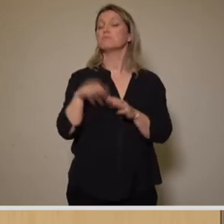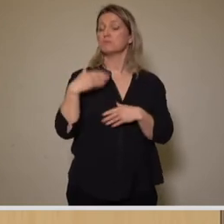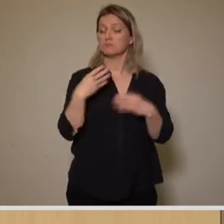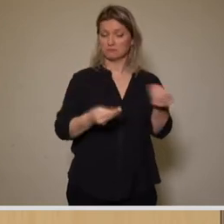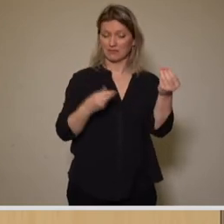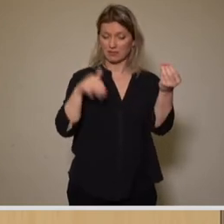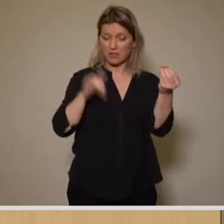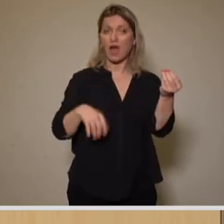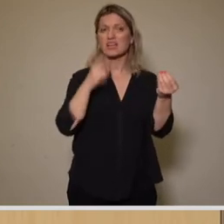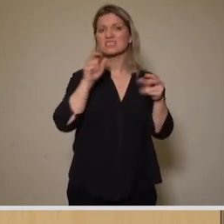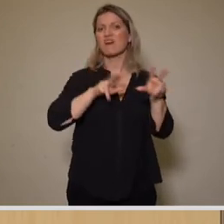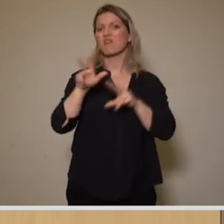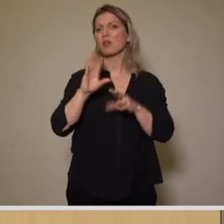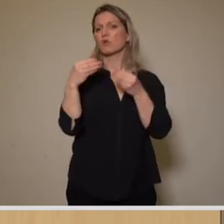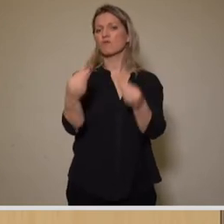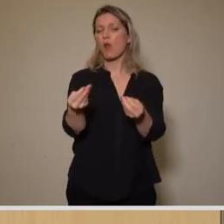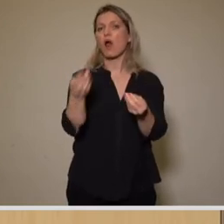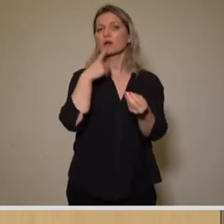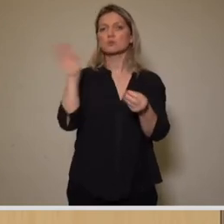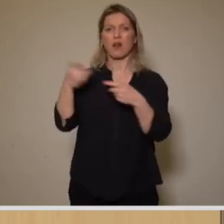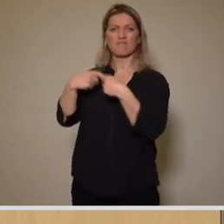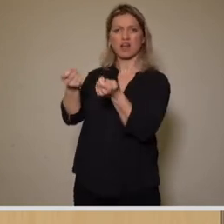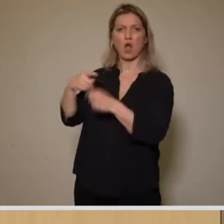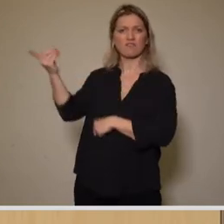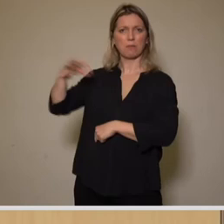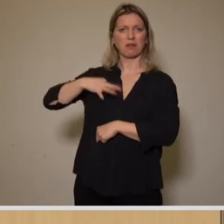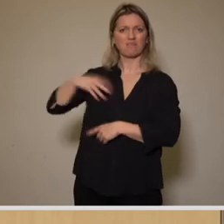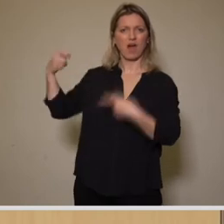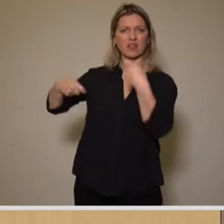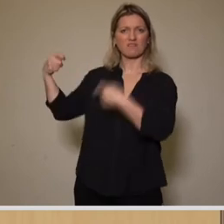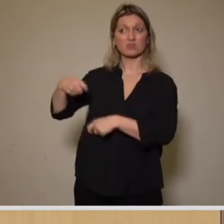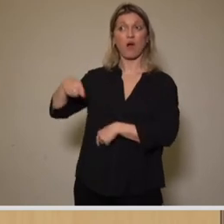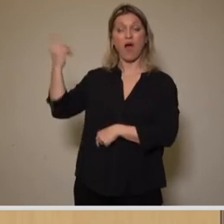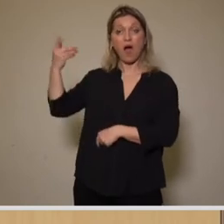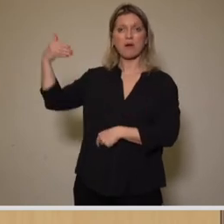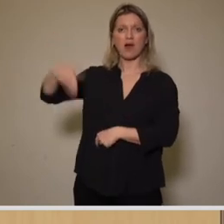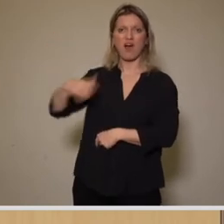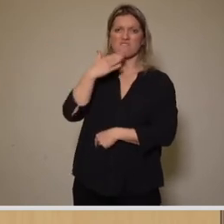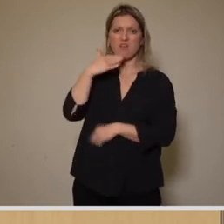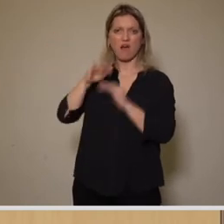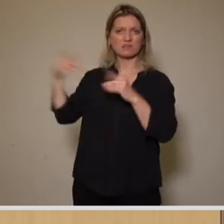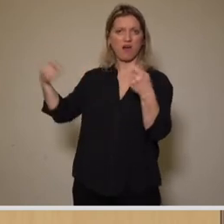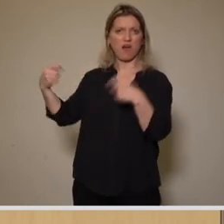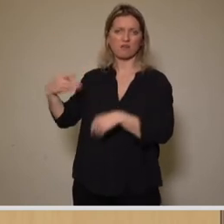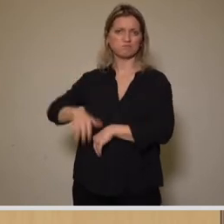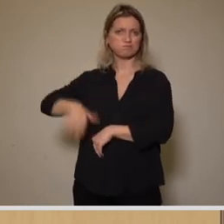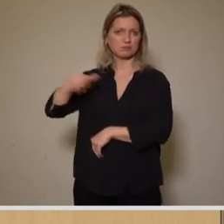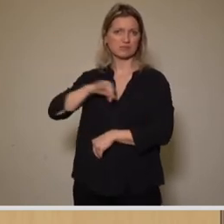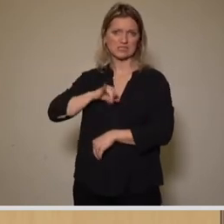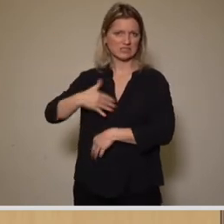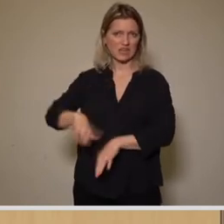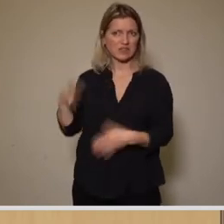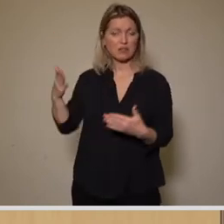Verwaltung für den Verkauf des Sachsenbades an einen privaten Investor, welcher leider kein Wasser ins Sachsenbad bringen möchte, jedoch ansonsten ein